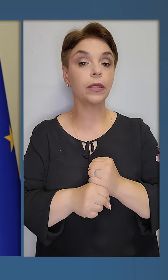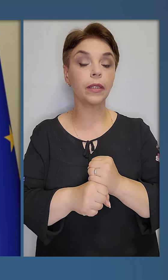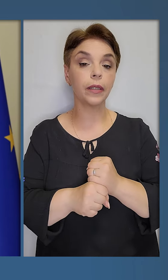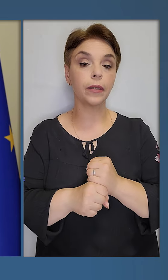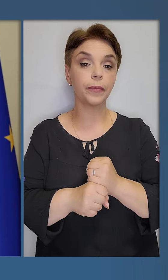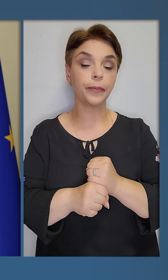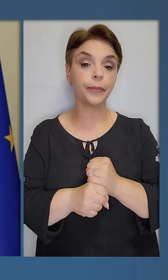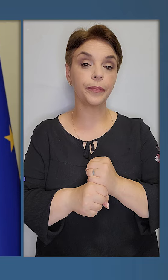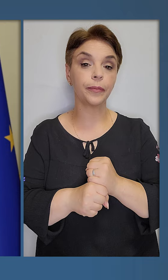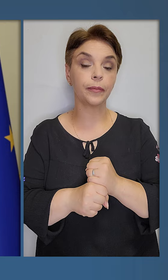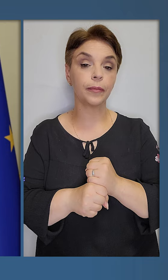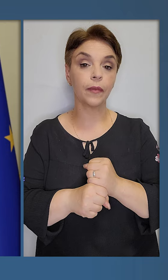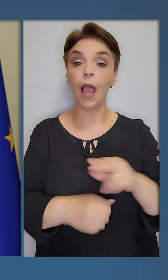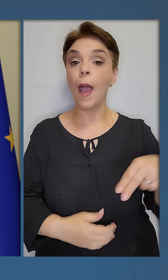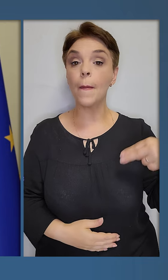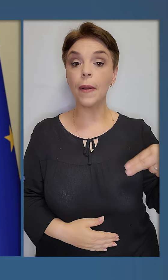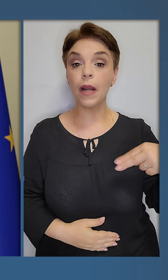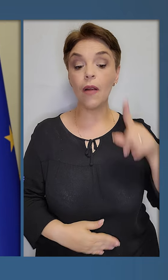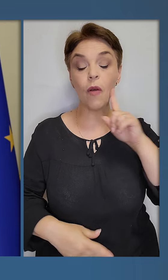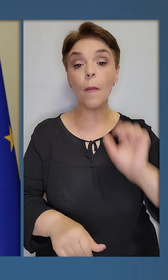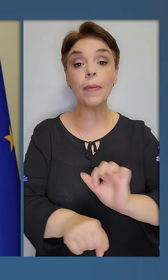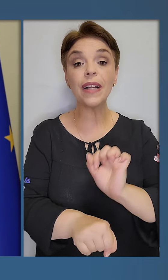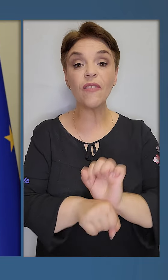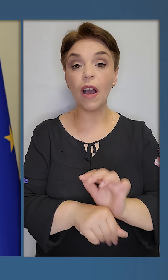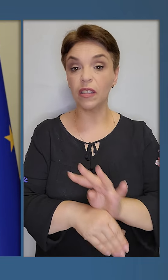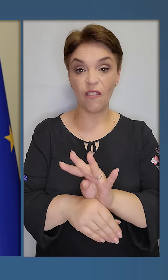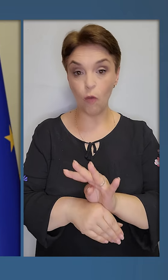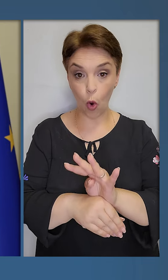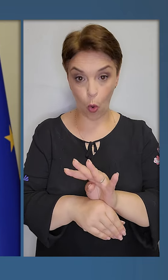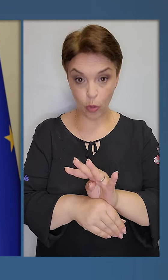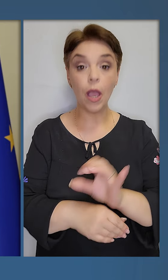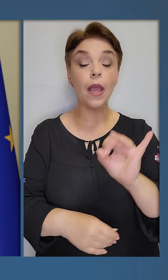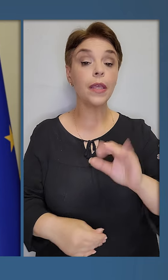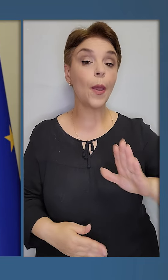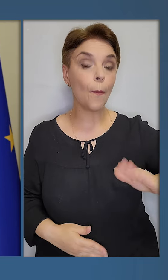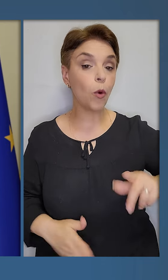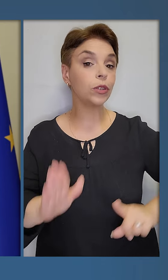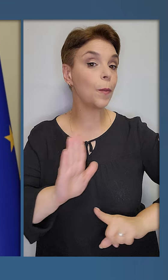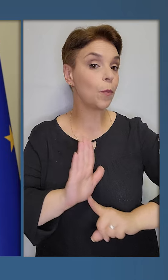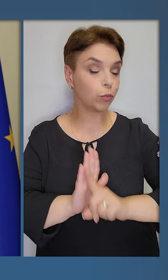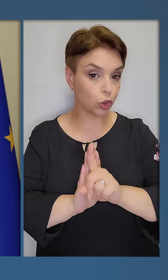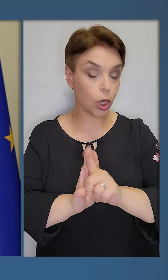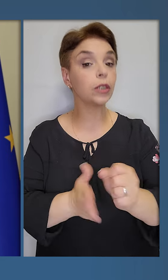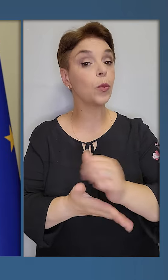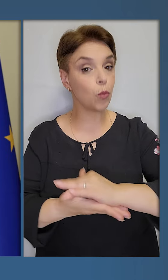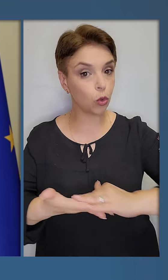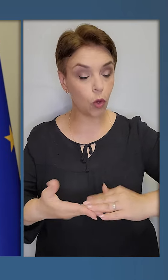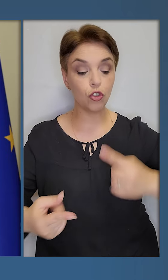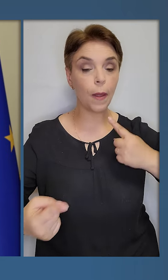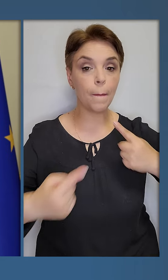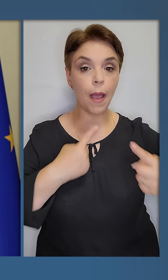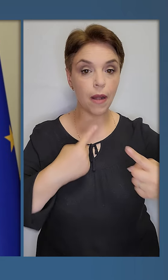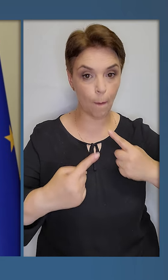перерву, прервати вогонь і потім почати продовжити